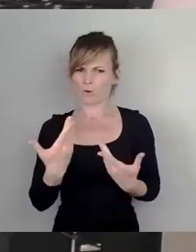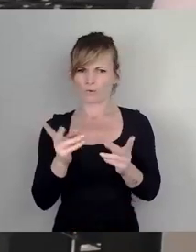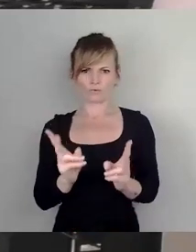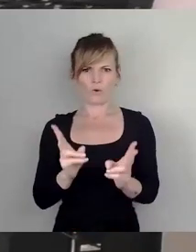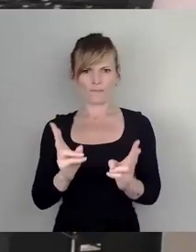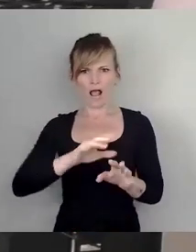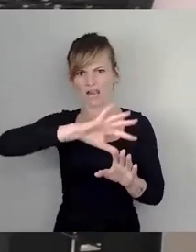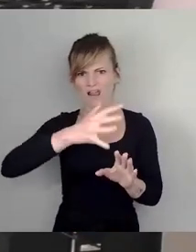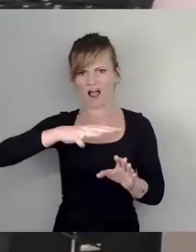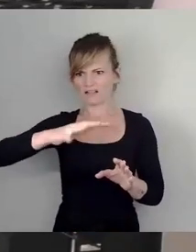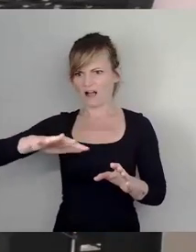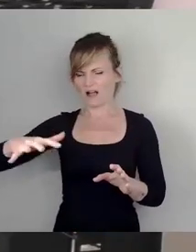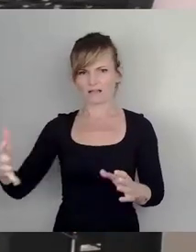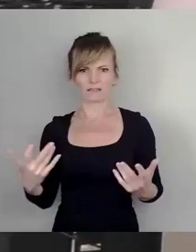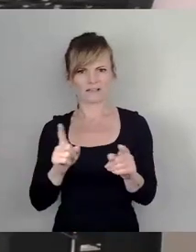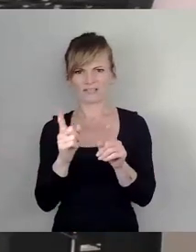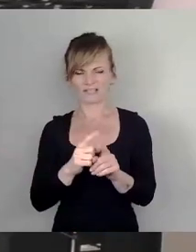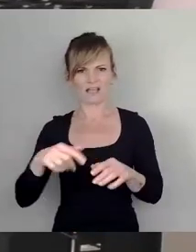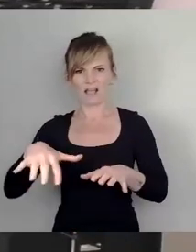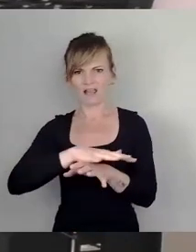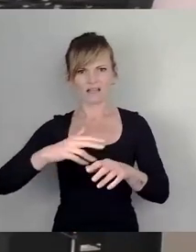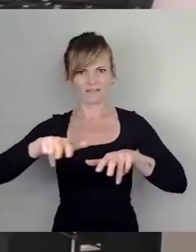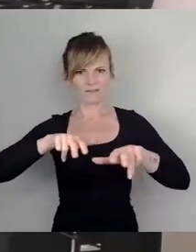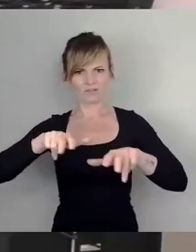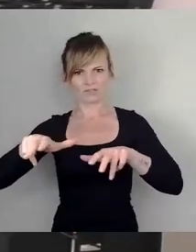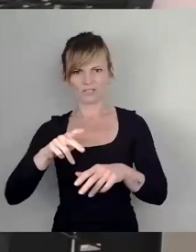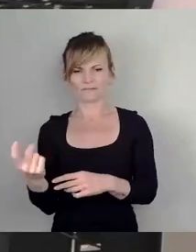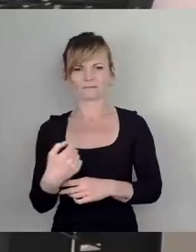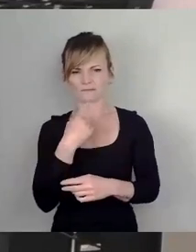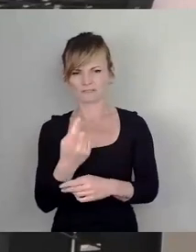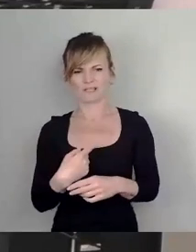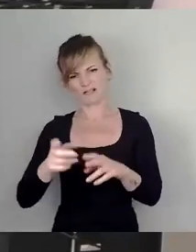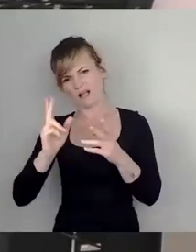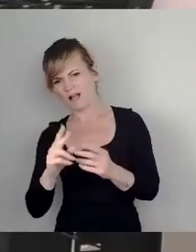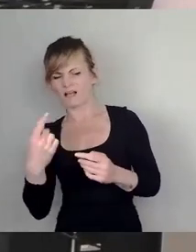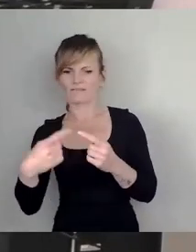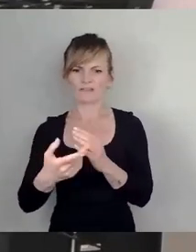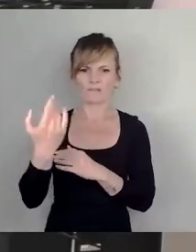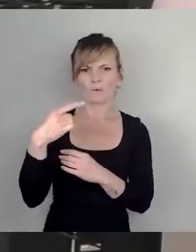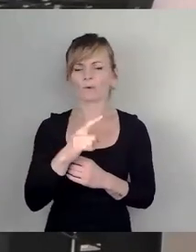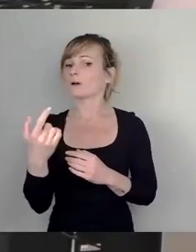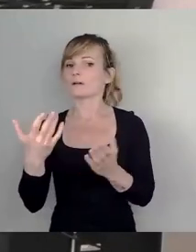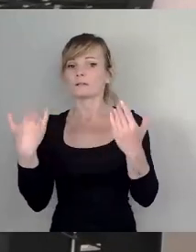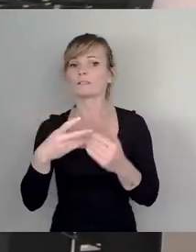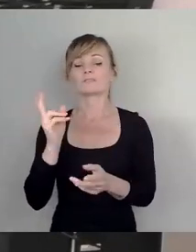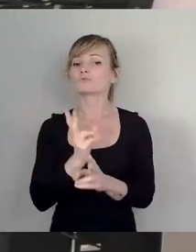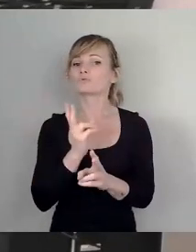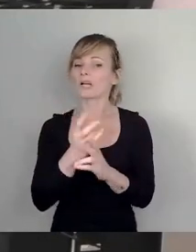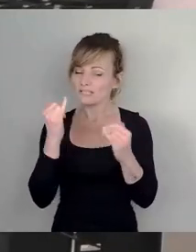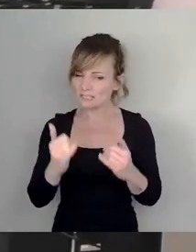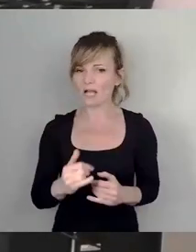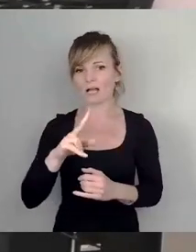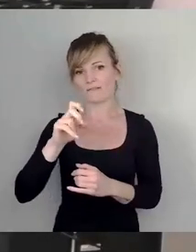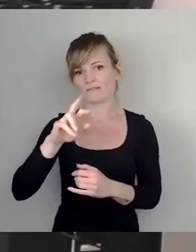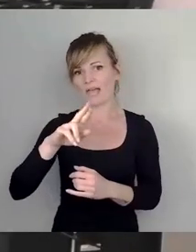Acker haben, weil jetzt bemängelt wurde, es sei nicht genug entsiegelt worden. Es ist aber im Vergleich zum vorherigen Zustand durchaus versiegelt worden. Und